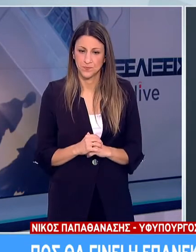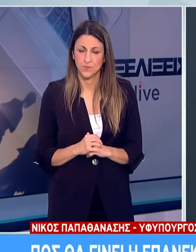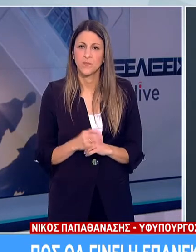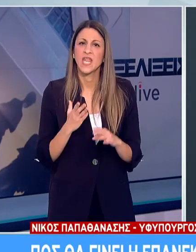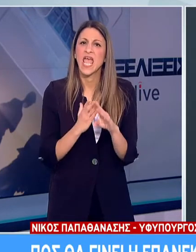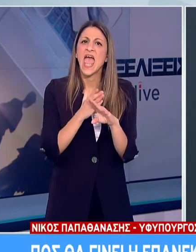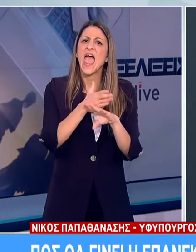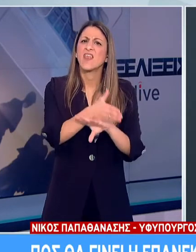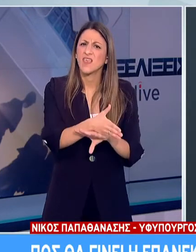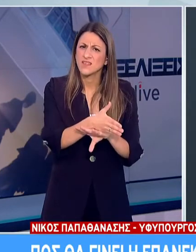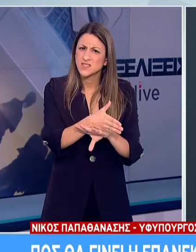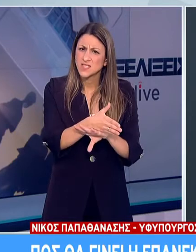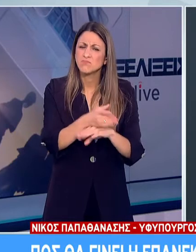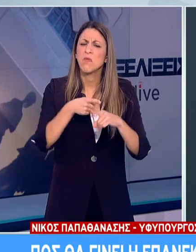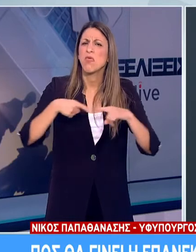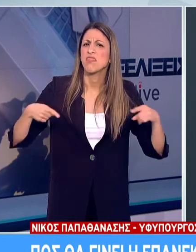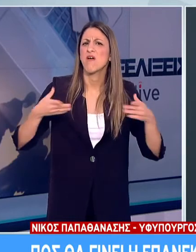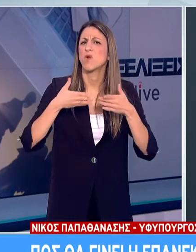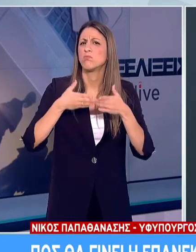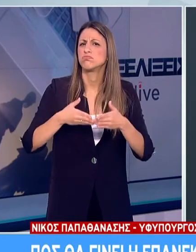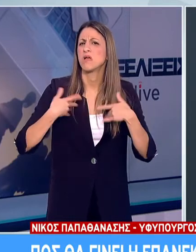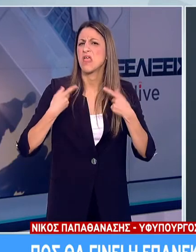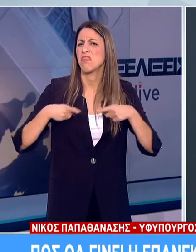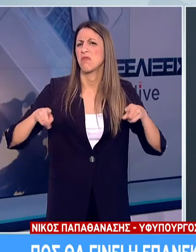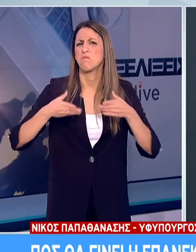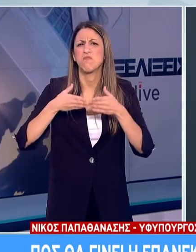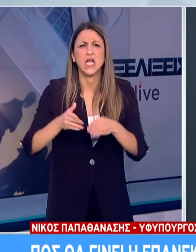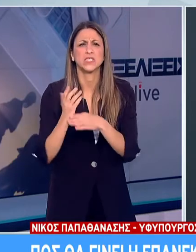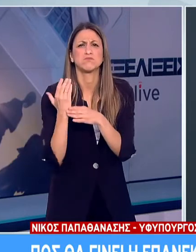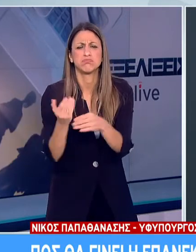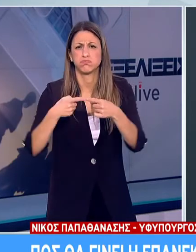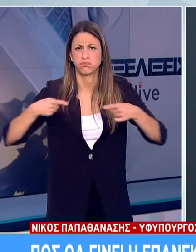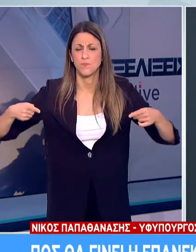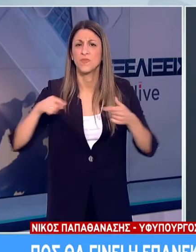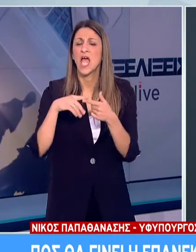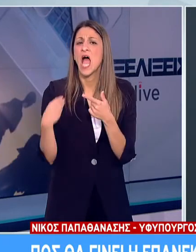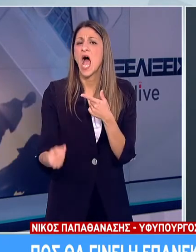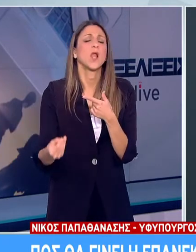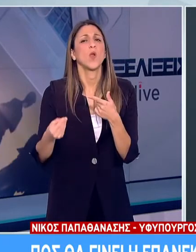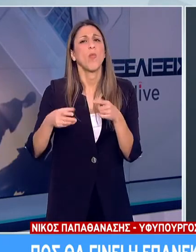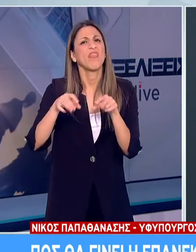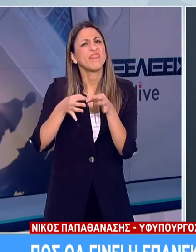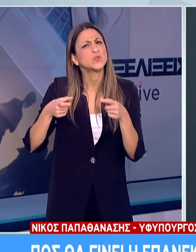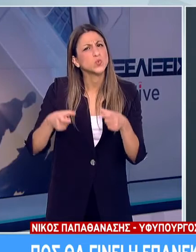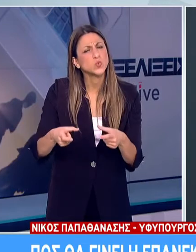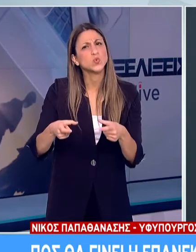Ενοικίασης και εκμίστοσης ειδών αναψυχής και αθλητικών ειδών, ενοικίασης βιντεοκασετών και δίσκων,